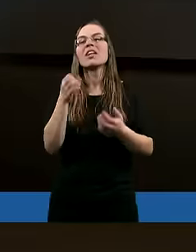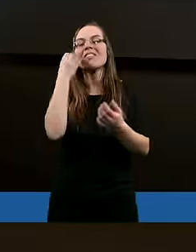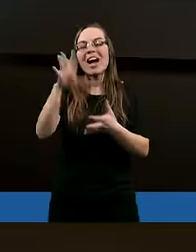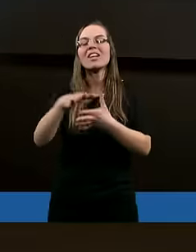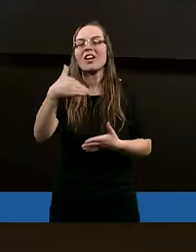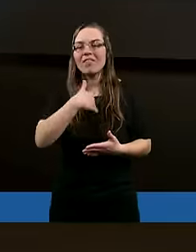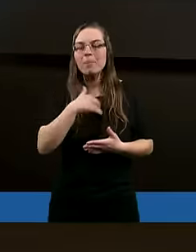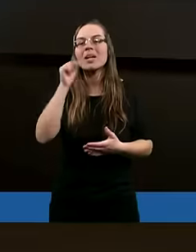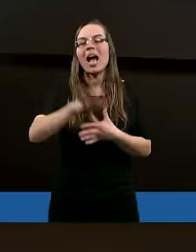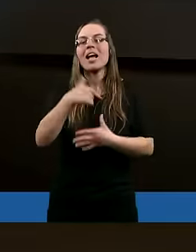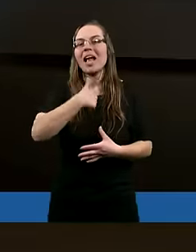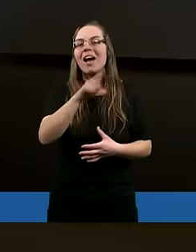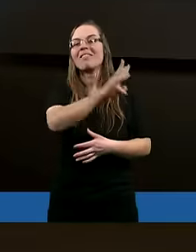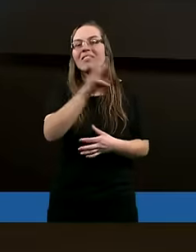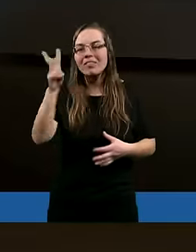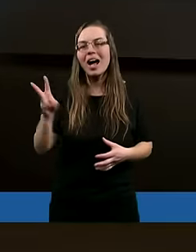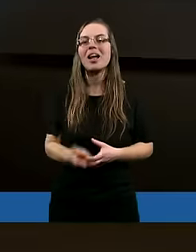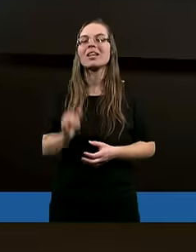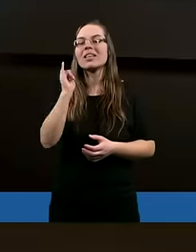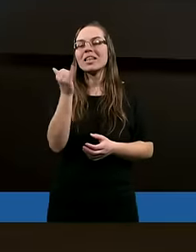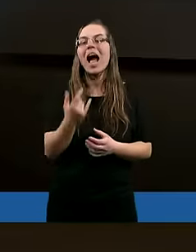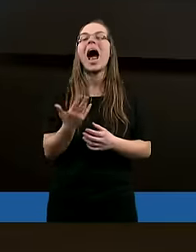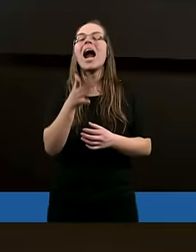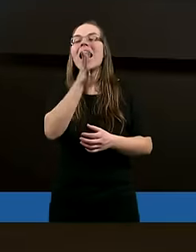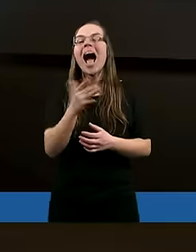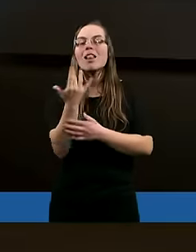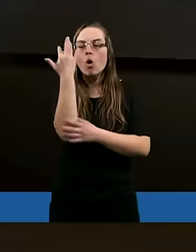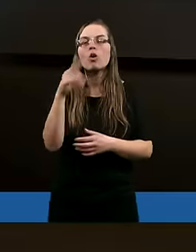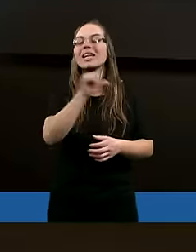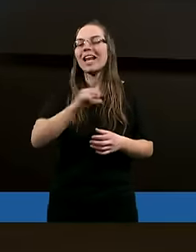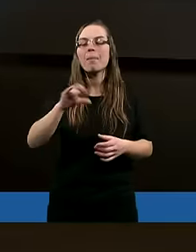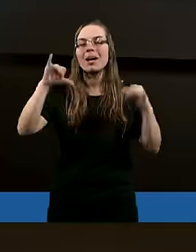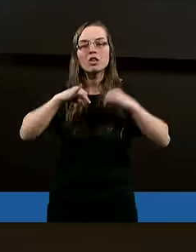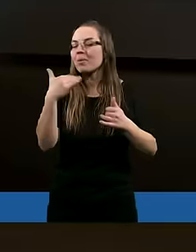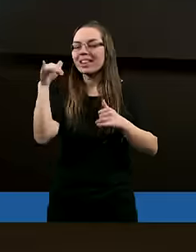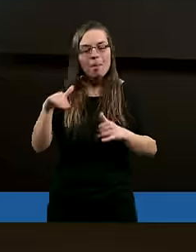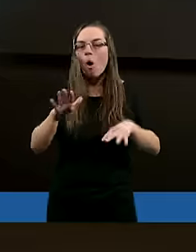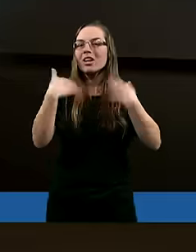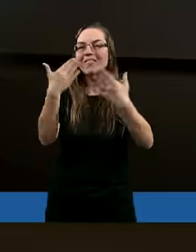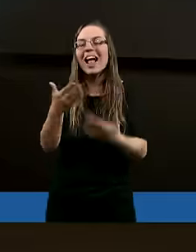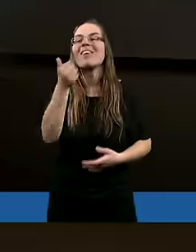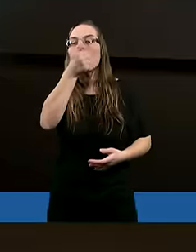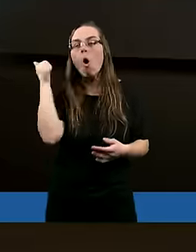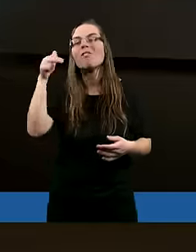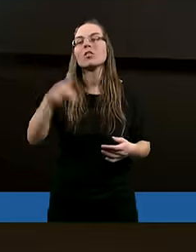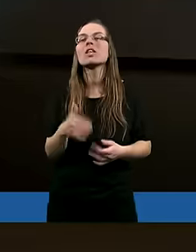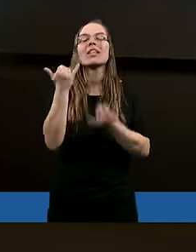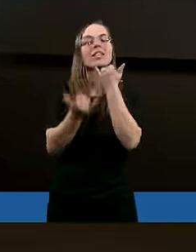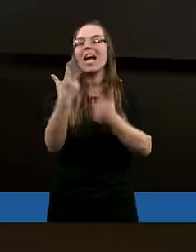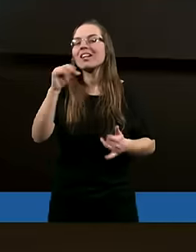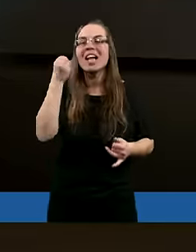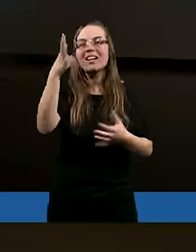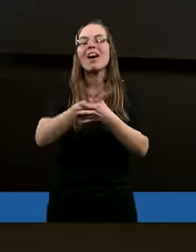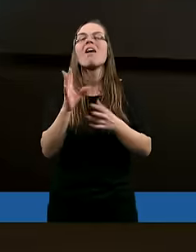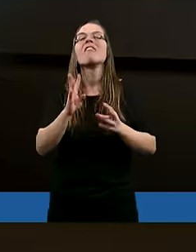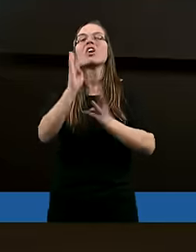Trwajcie we mnie, a ja w was. Jak latorośl sama z siebie nie może wydawać owocu, jeśli